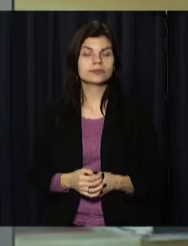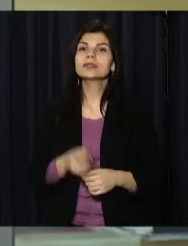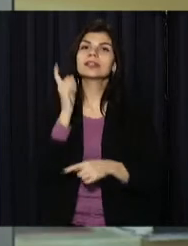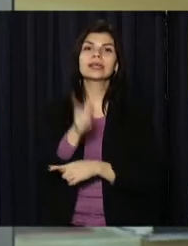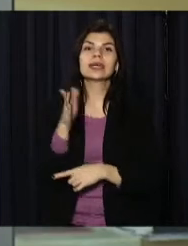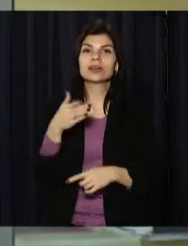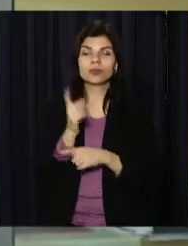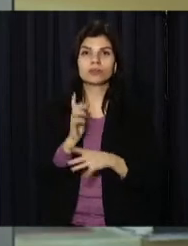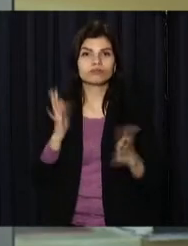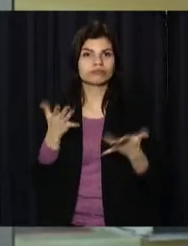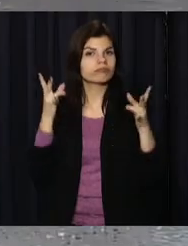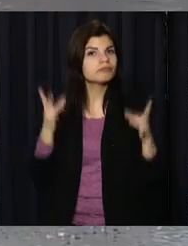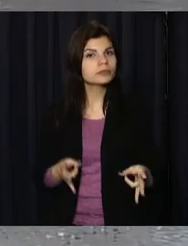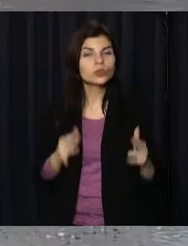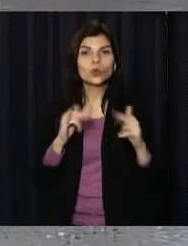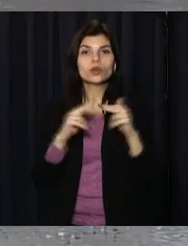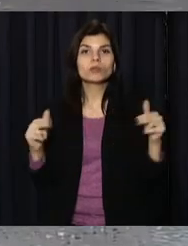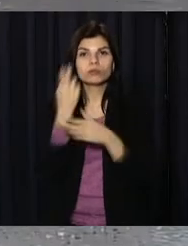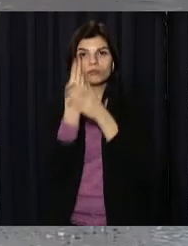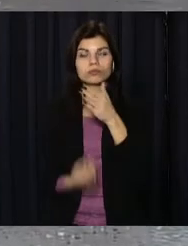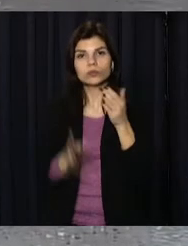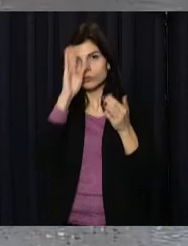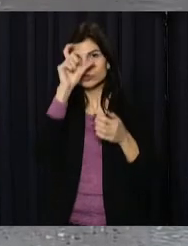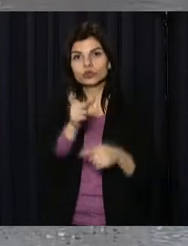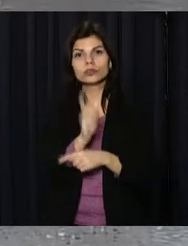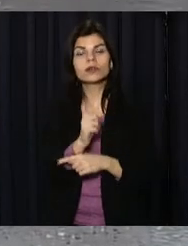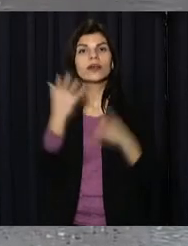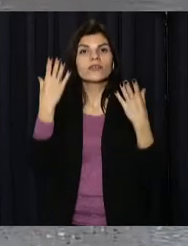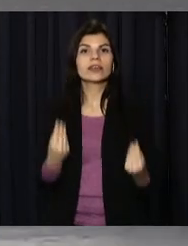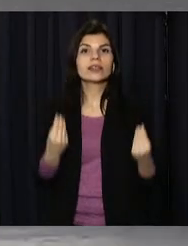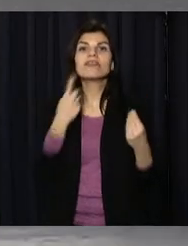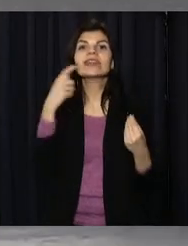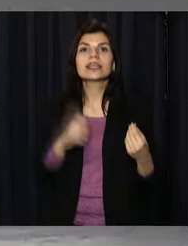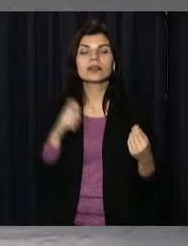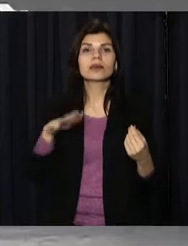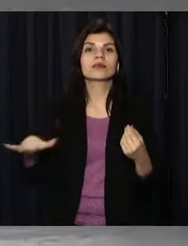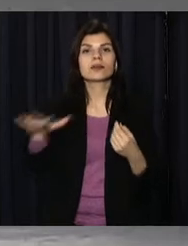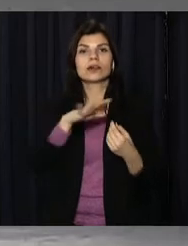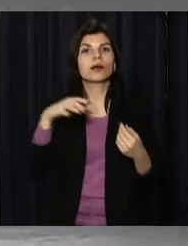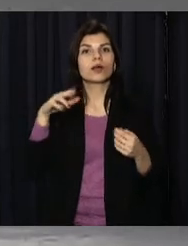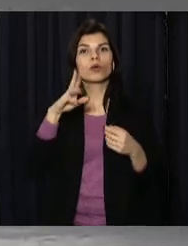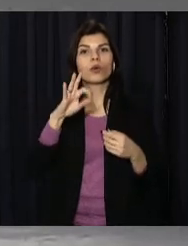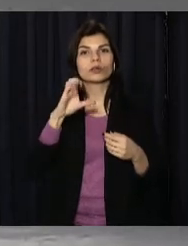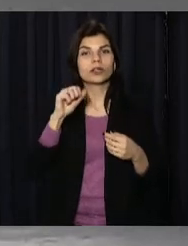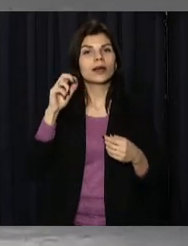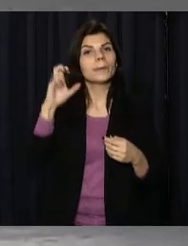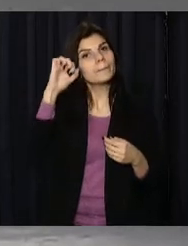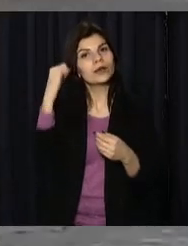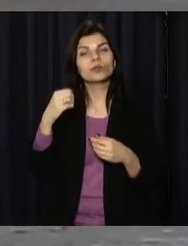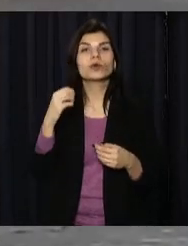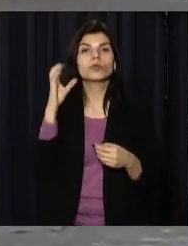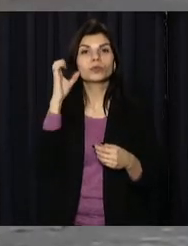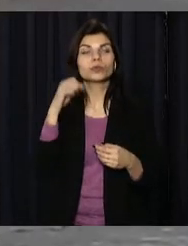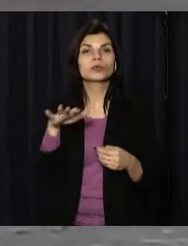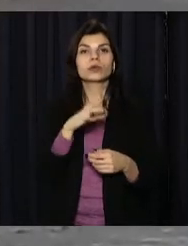Риболовля завершилася трагедією. У Дніпрі потонув рибалка. Сталося це в день, в неділю на косі на Перемозі. Любитель зимової